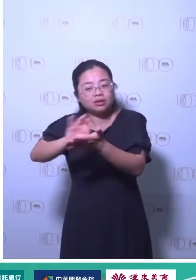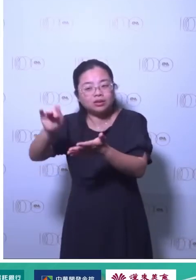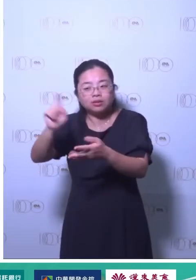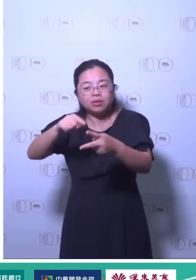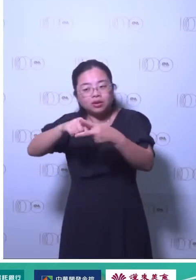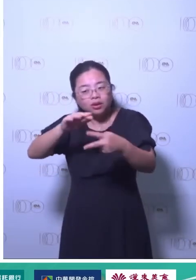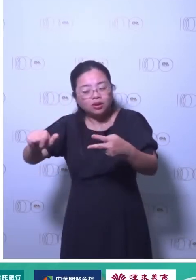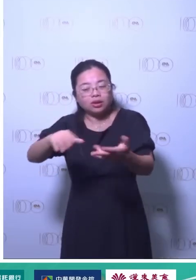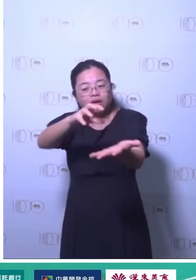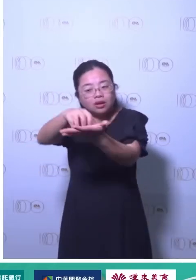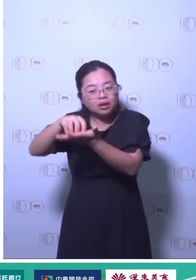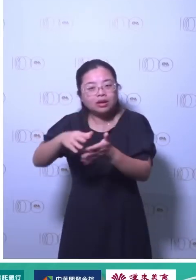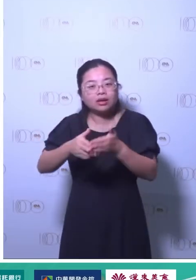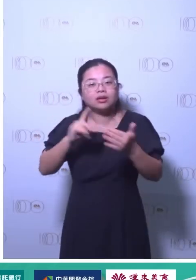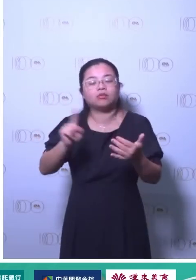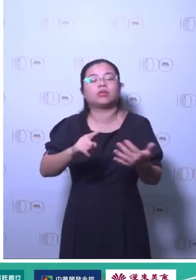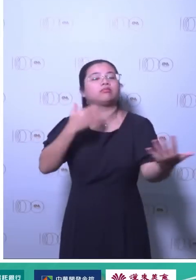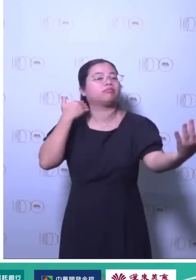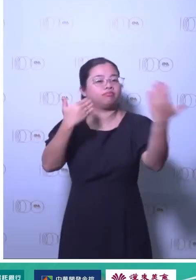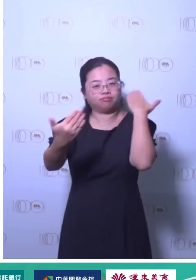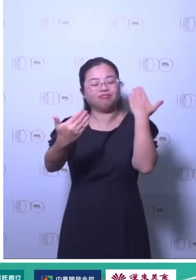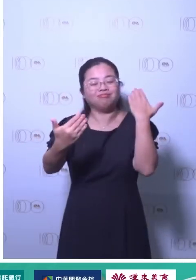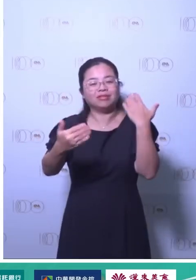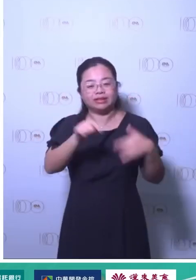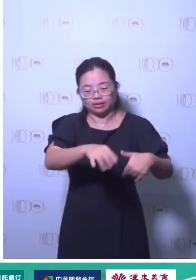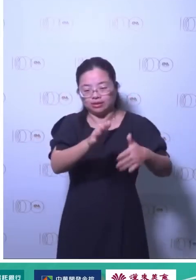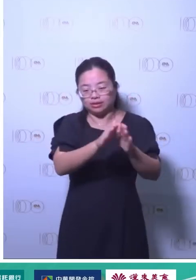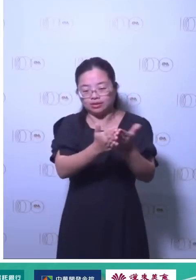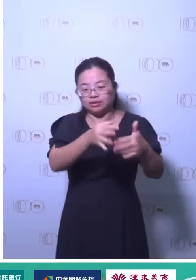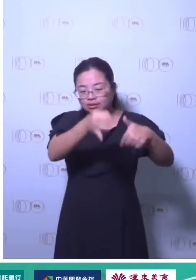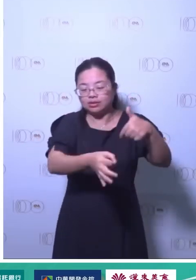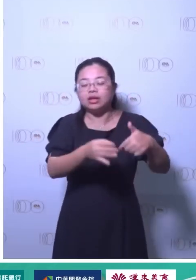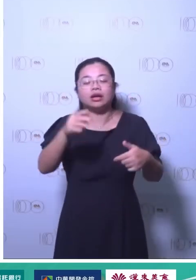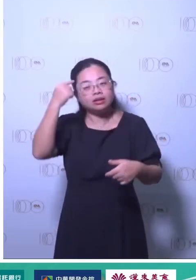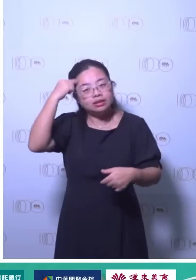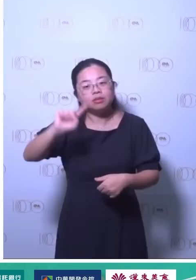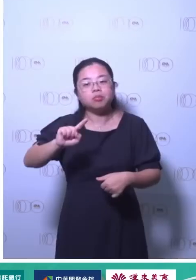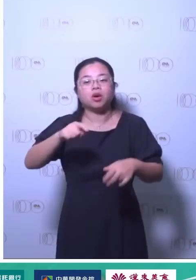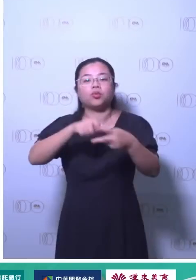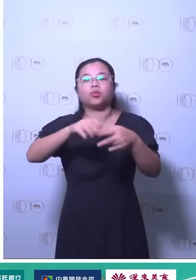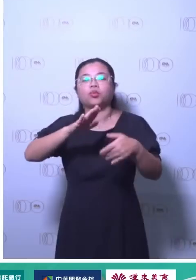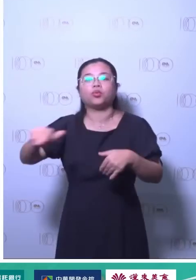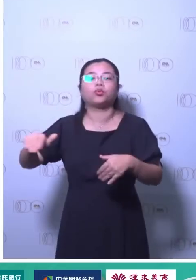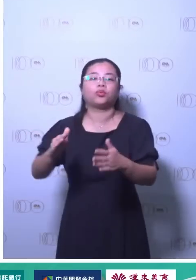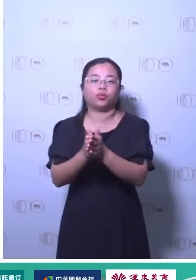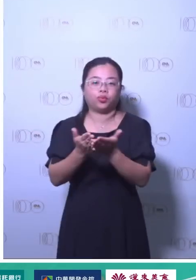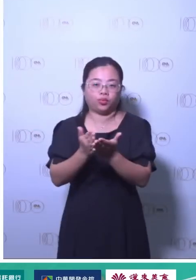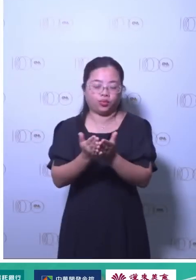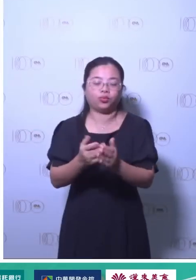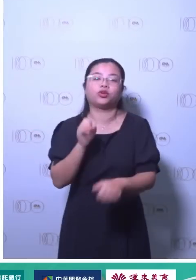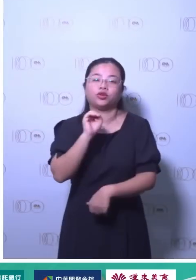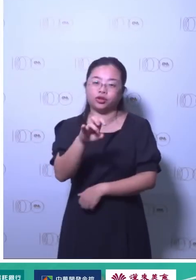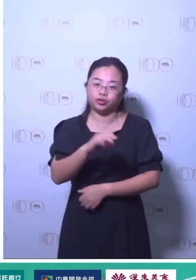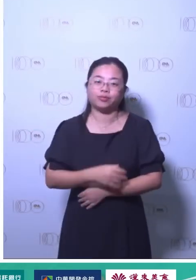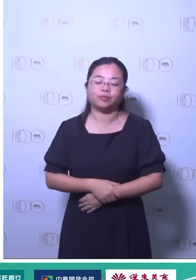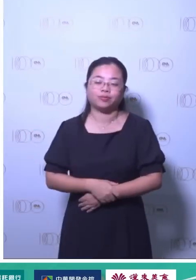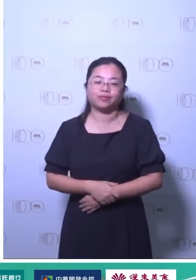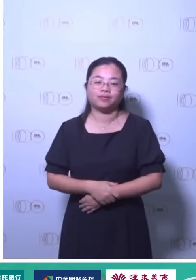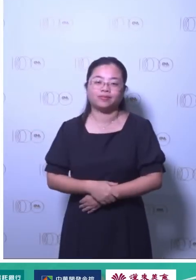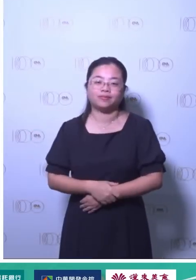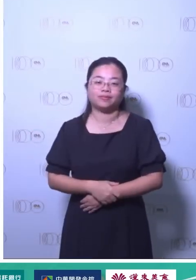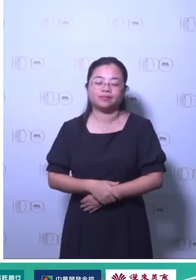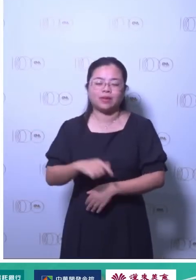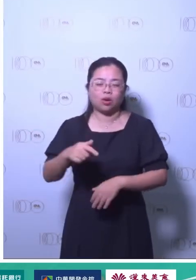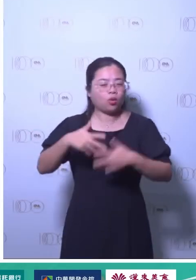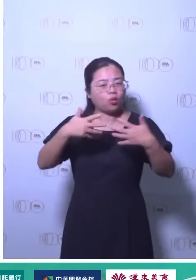议题的时候你要从这一些案例里面挑出来的时候你可能要学谁你知道你要学谁你就知道说那你要去引进什么工具